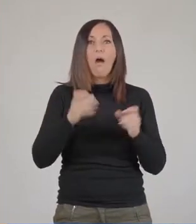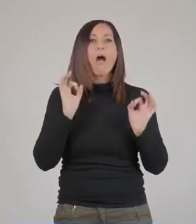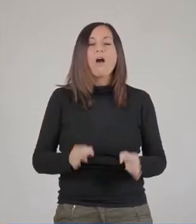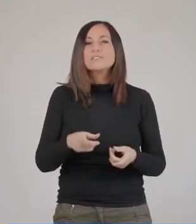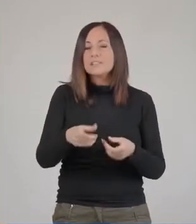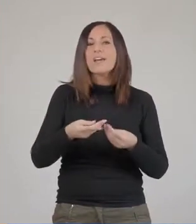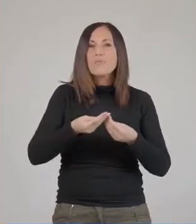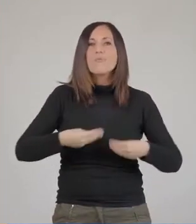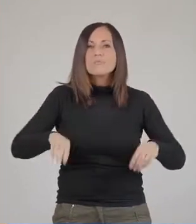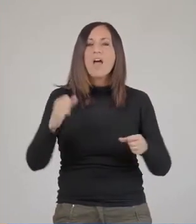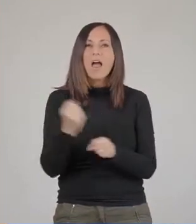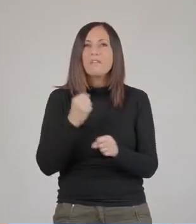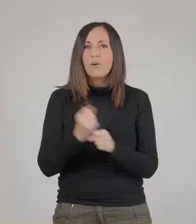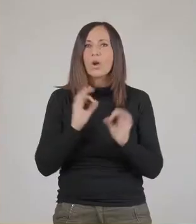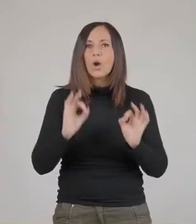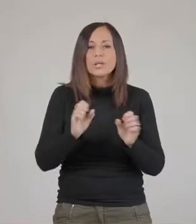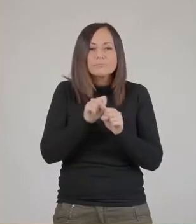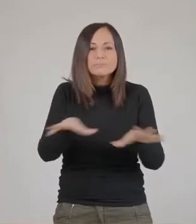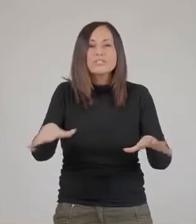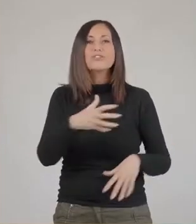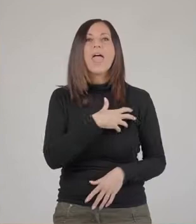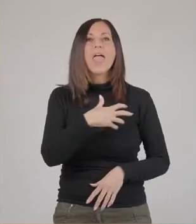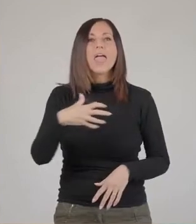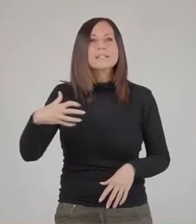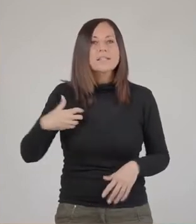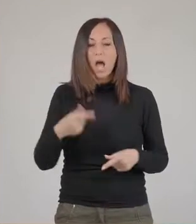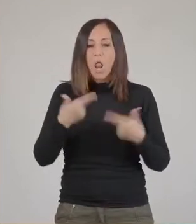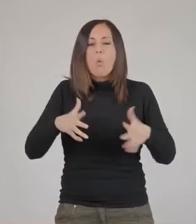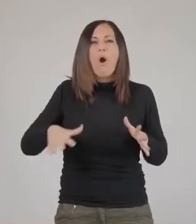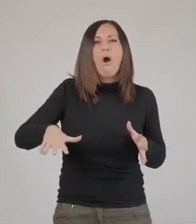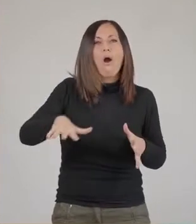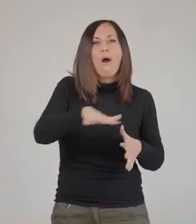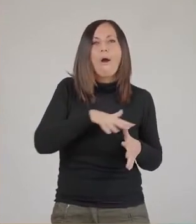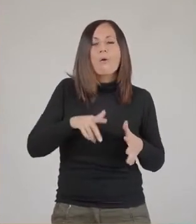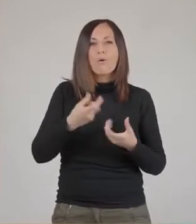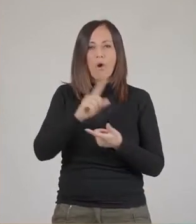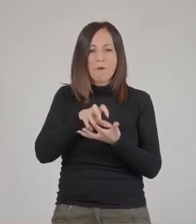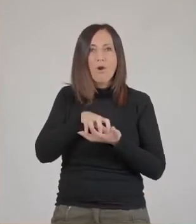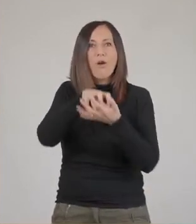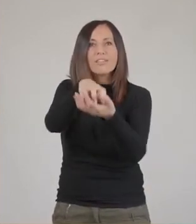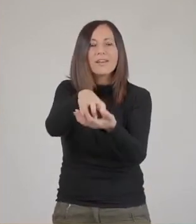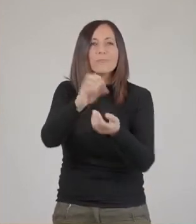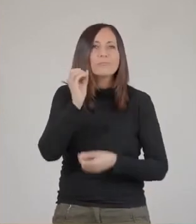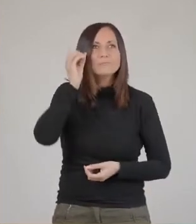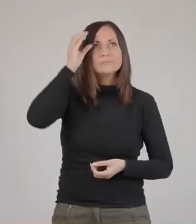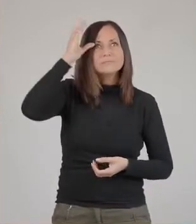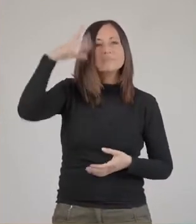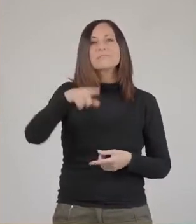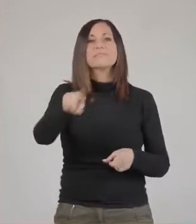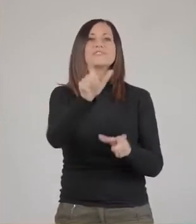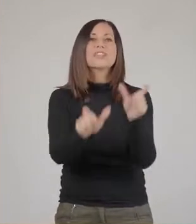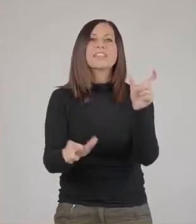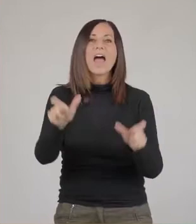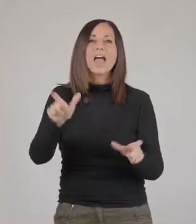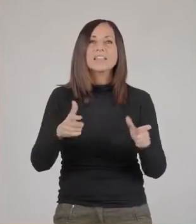po' anche l'impronta delle attività del museo, divulgare la scienza, essere un luogo dove si contribuisce alla crescita dei